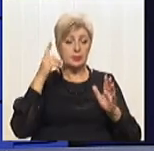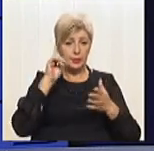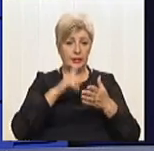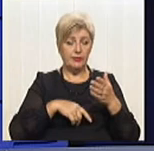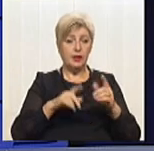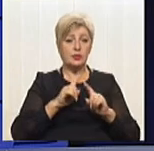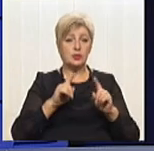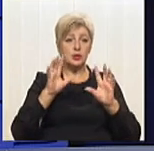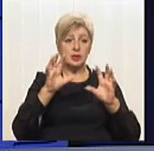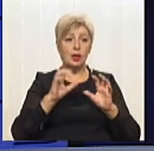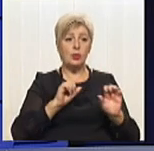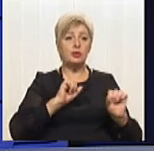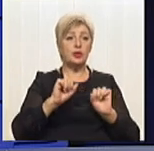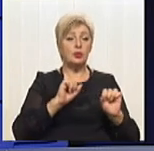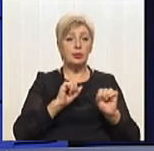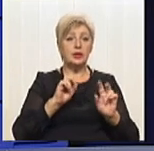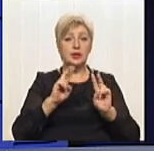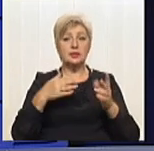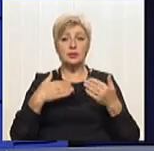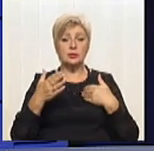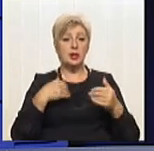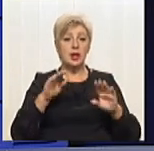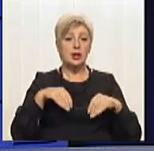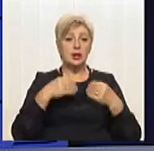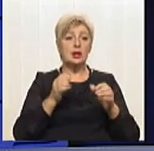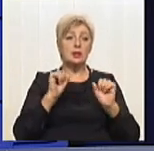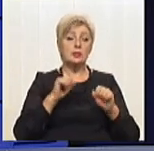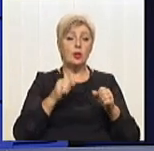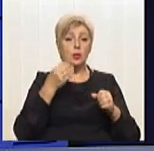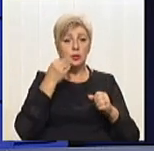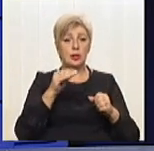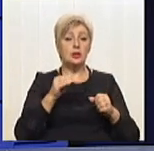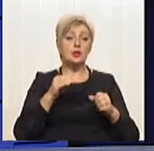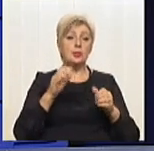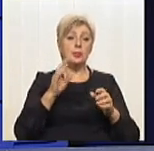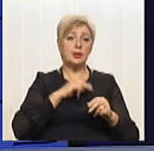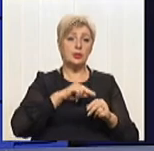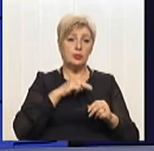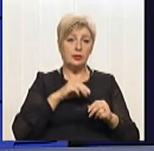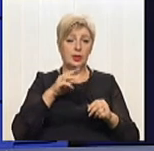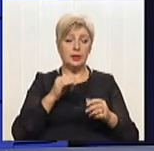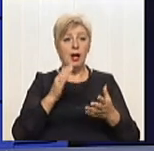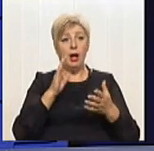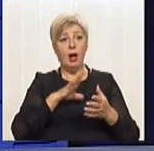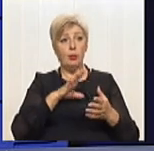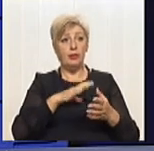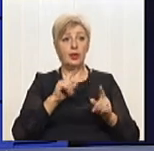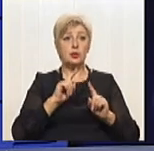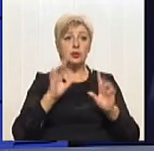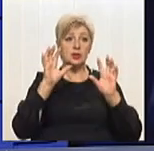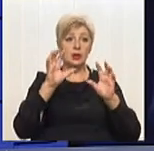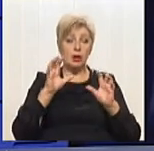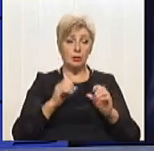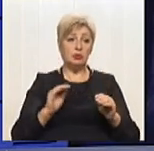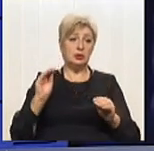якісь відносини і дасть змогу краще працювати. А буває, на жаль, таке, що закон додає тільки